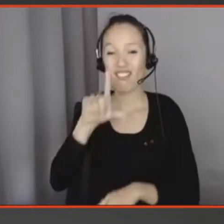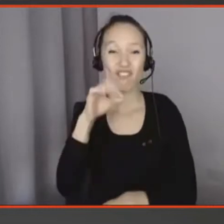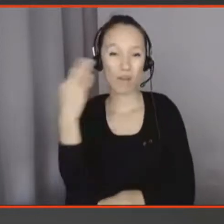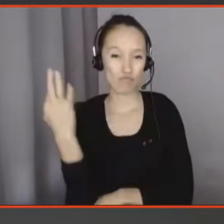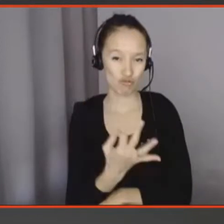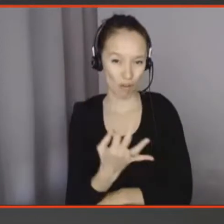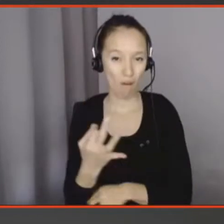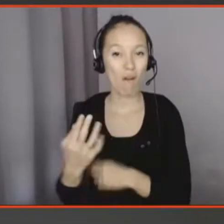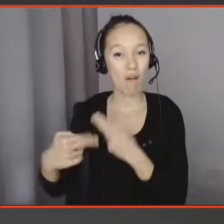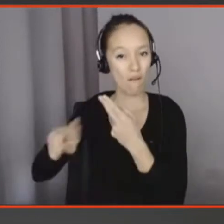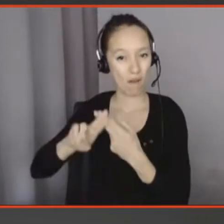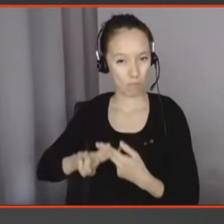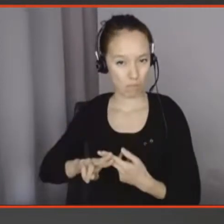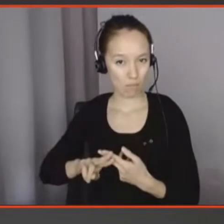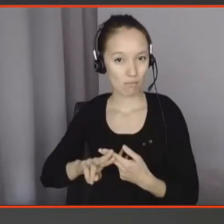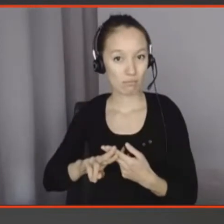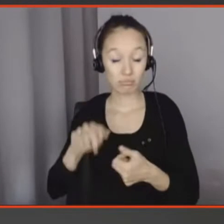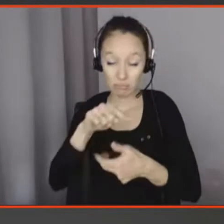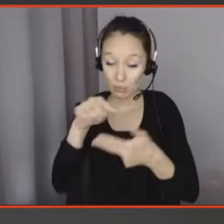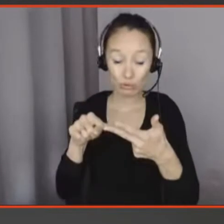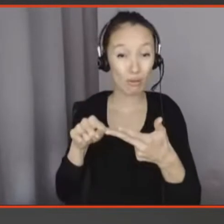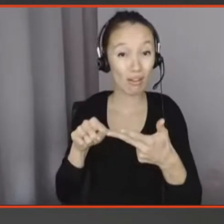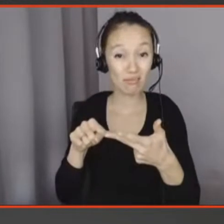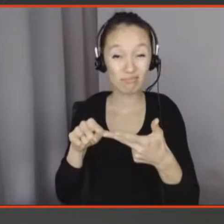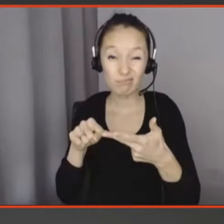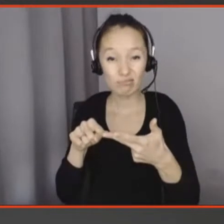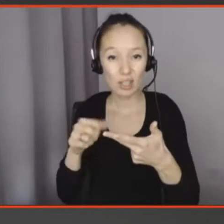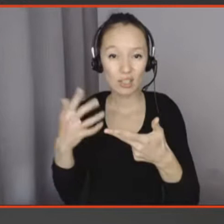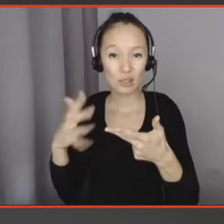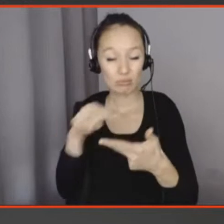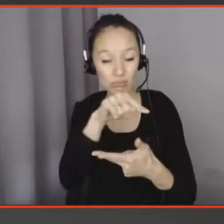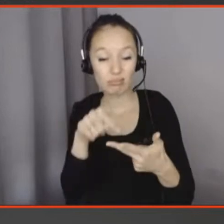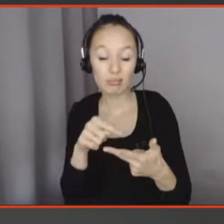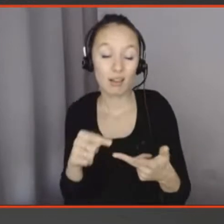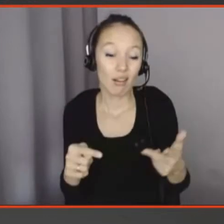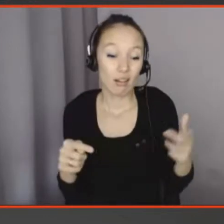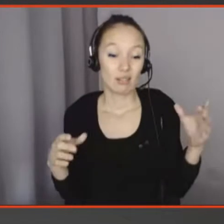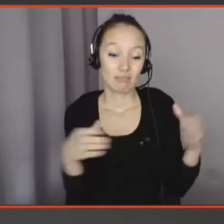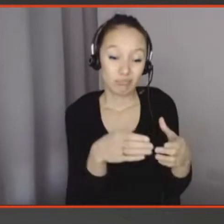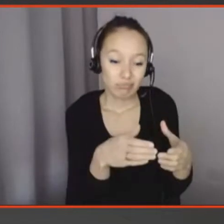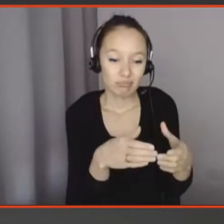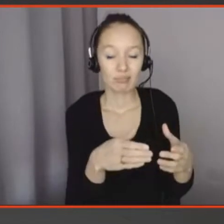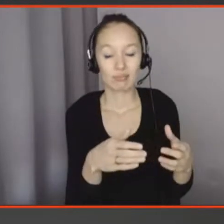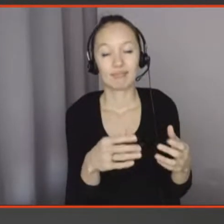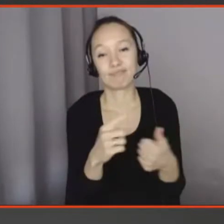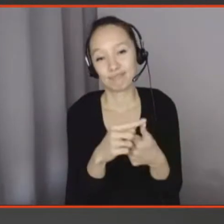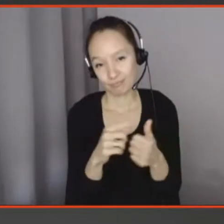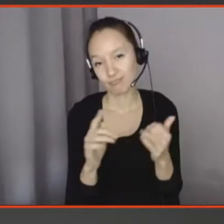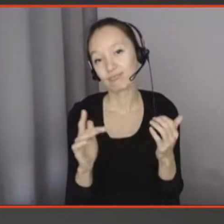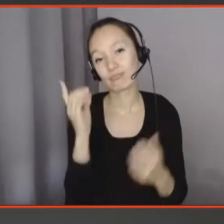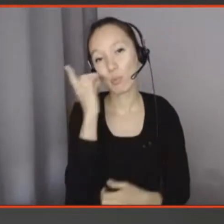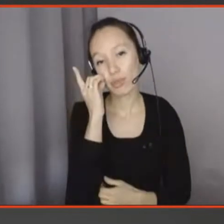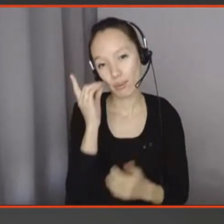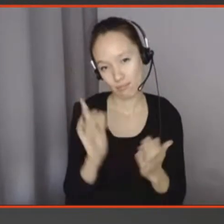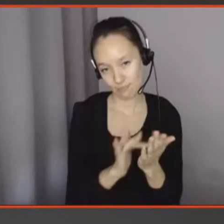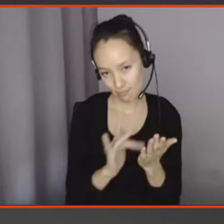ces trois technologies un peu utilitaires. Alors, je vous l'accorde, les gens ont souvent mentionné le téléphone portable comme étant un outil